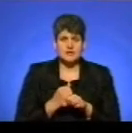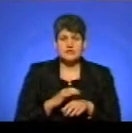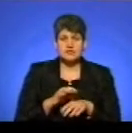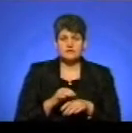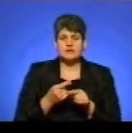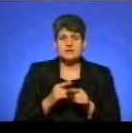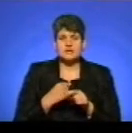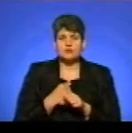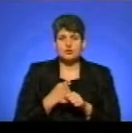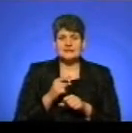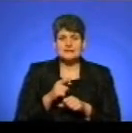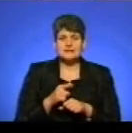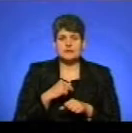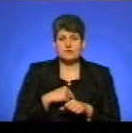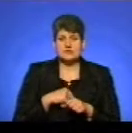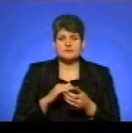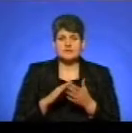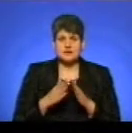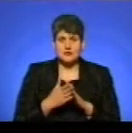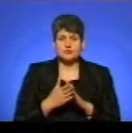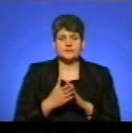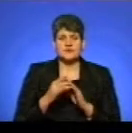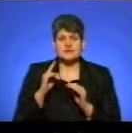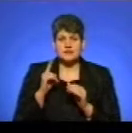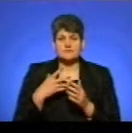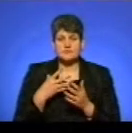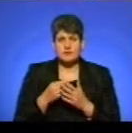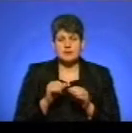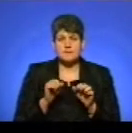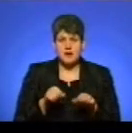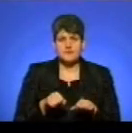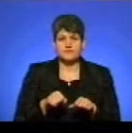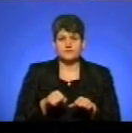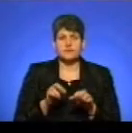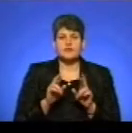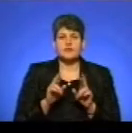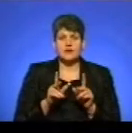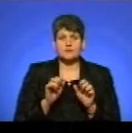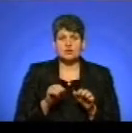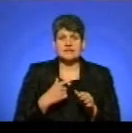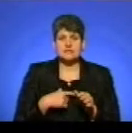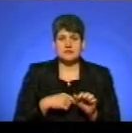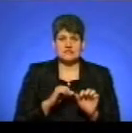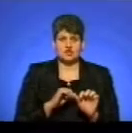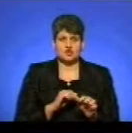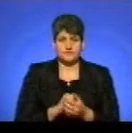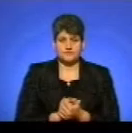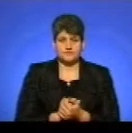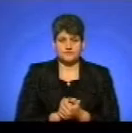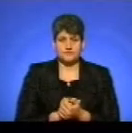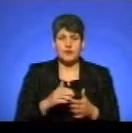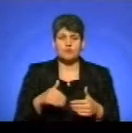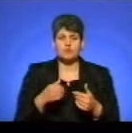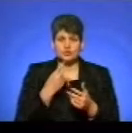роботи теж з емоційним станом, з набуттям впевненості, знанням своїх прав, як могти себе захищати. Власне, я